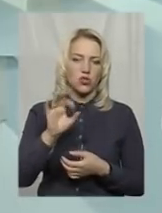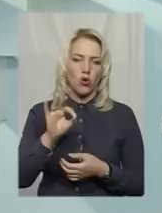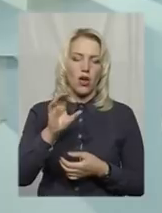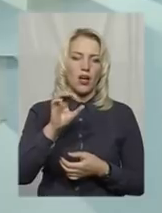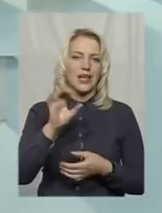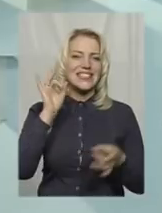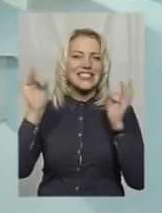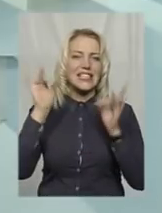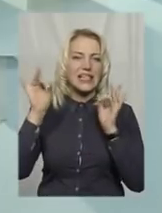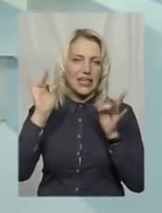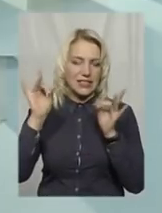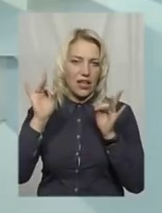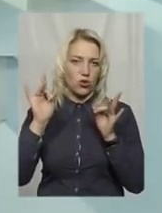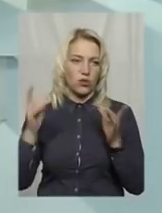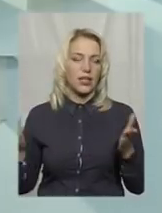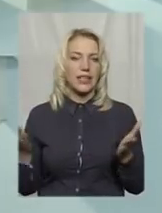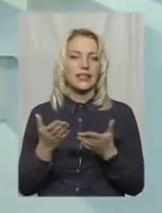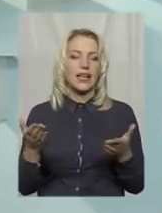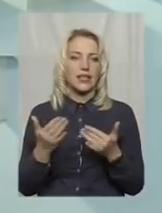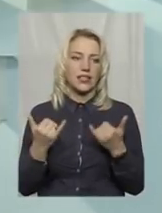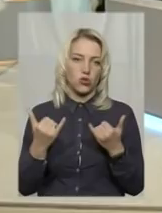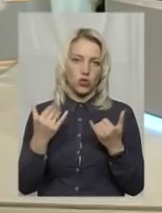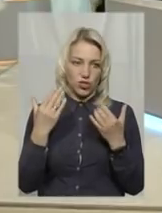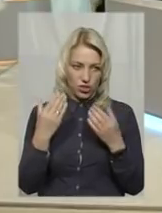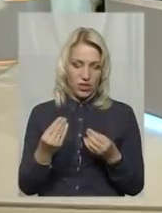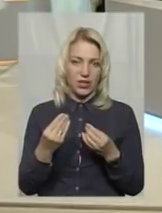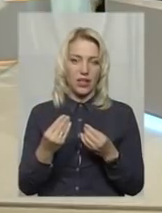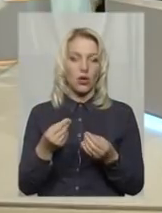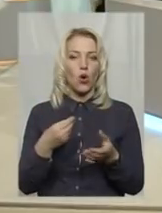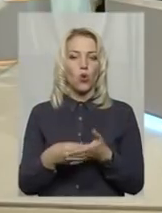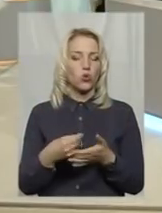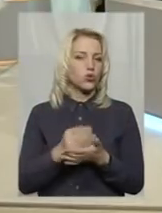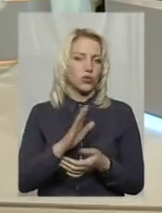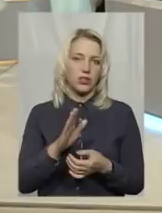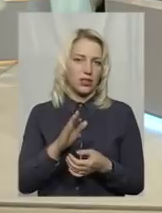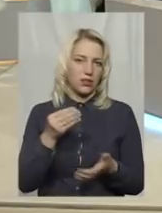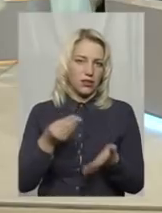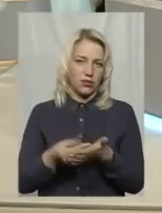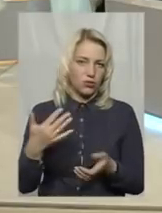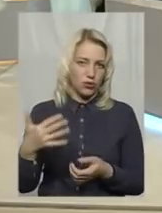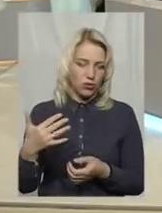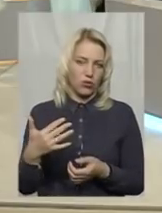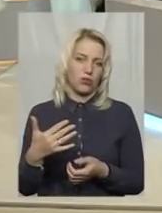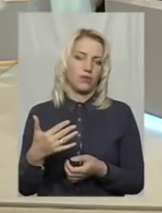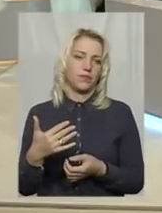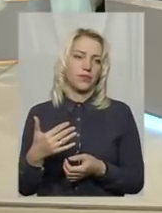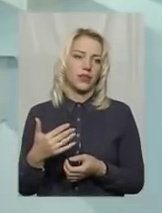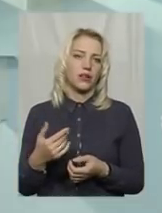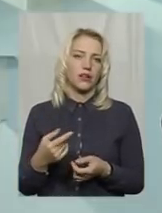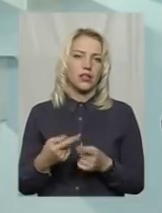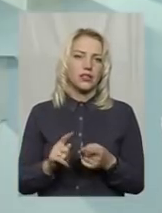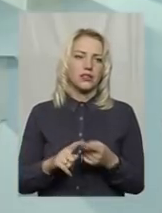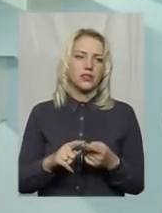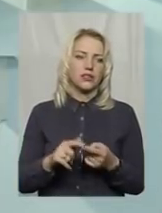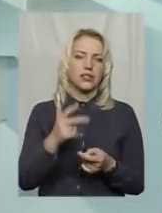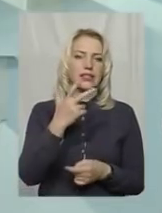газосигналізатор, який на сьогоднішній коштує не так аж багато, в цілому не так аж багато, це порядка 350